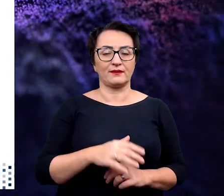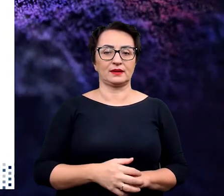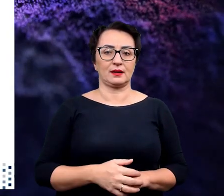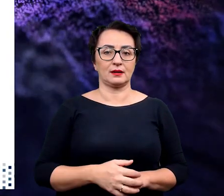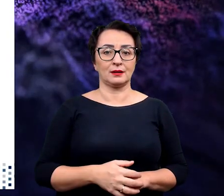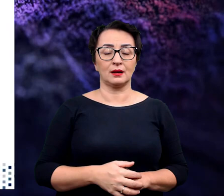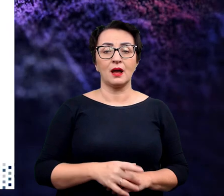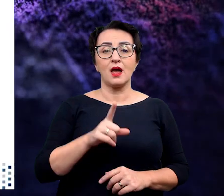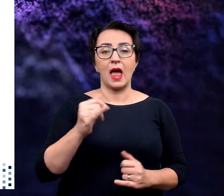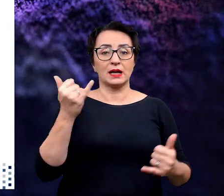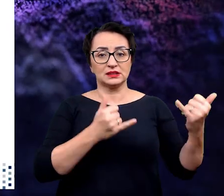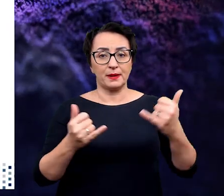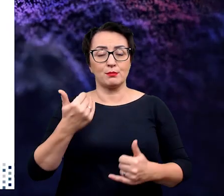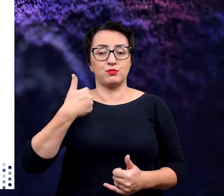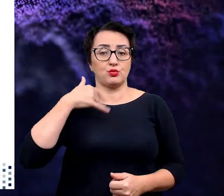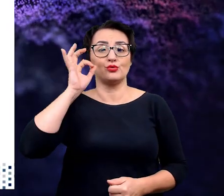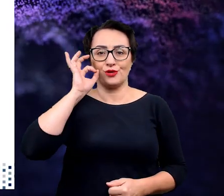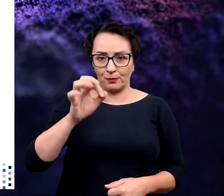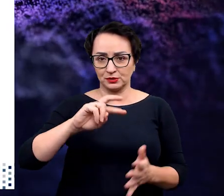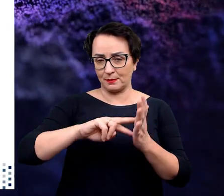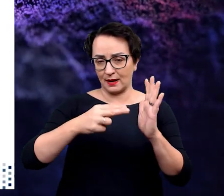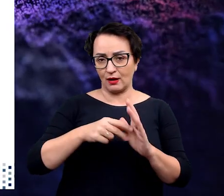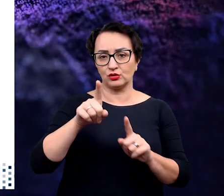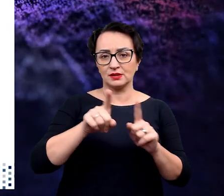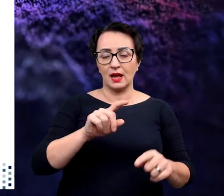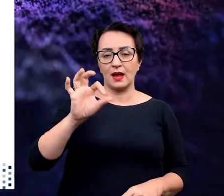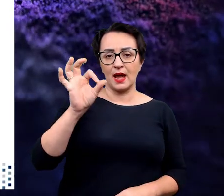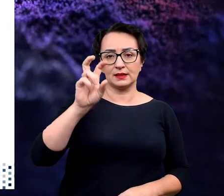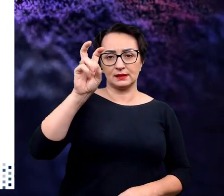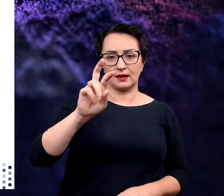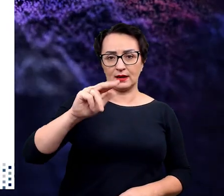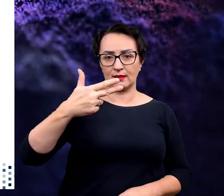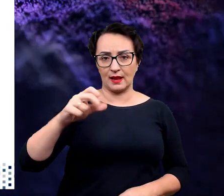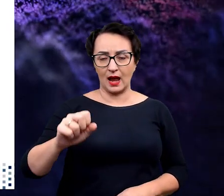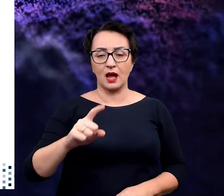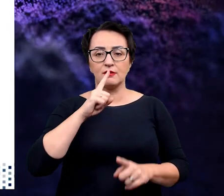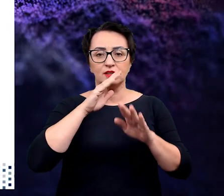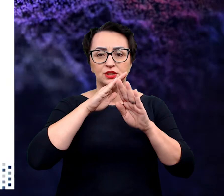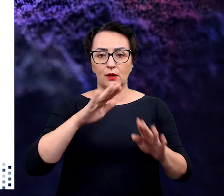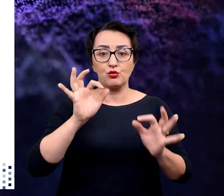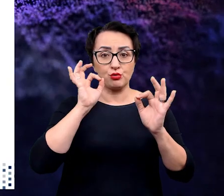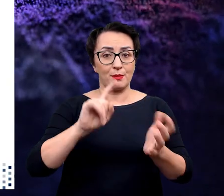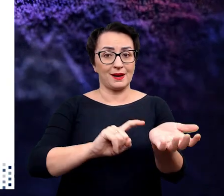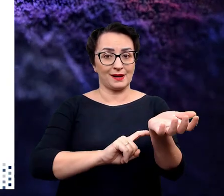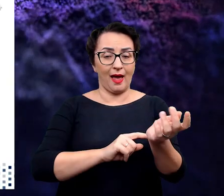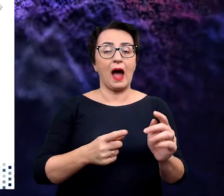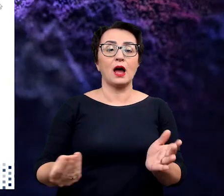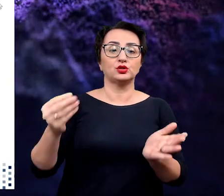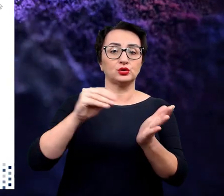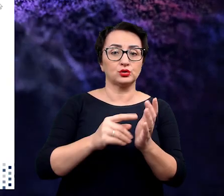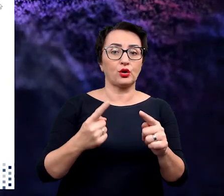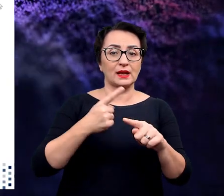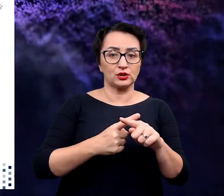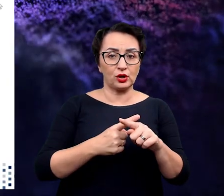mało tego, że eksperyment został dobrze zaplanowany, czyli to SHRNA wyciszały odpowiednie geny, to jeszcze